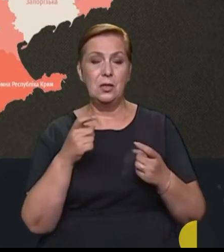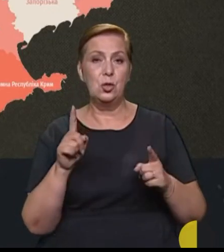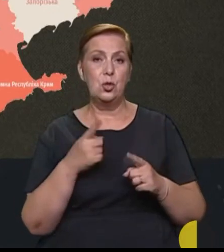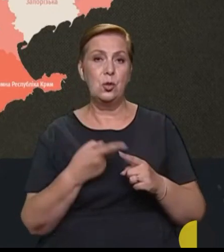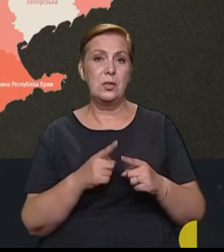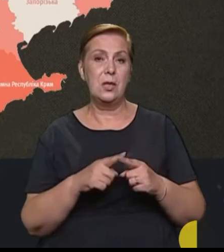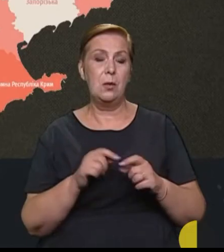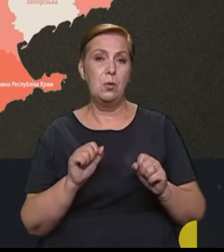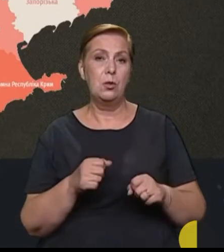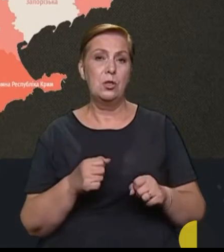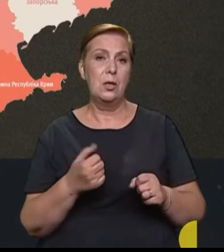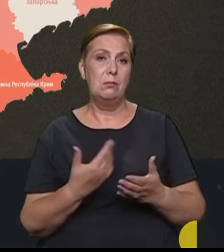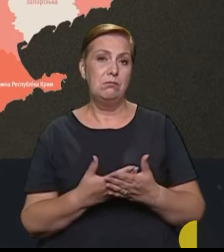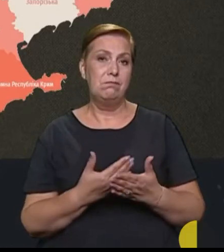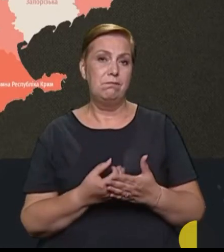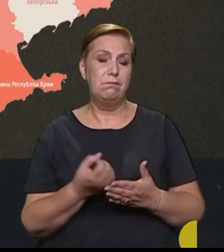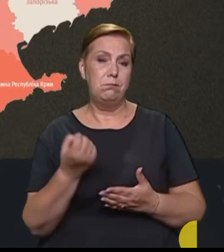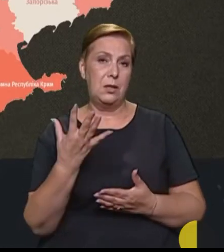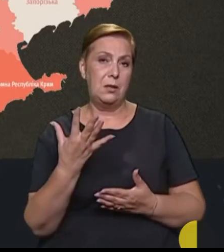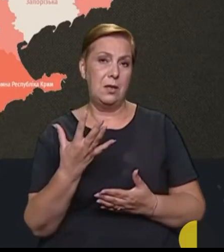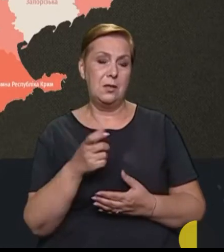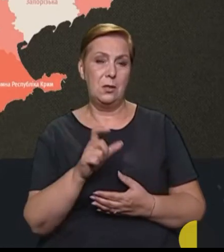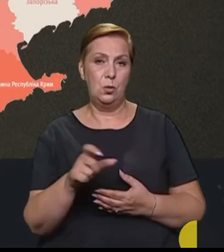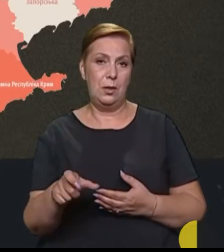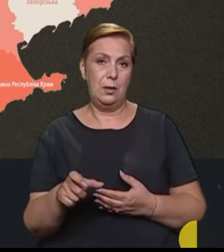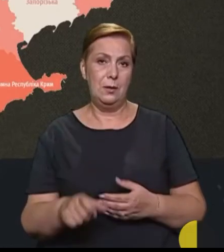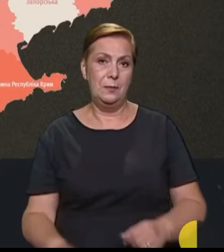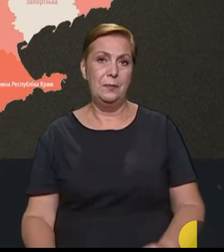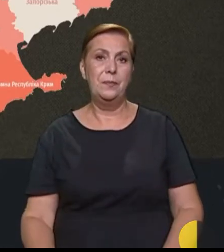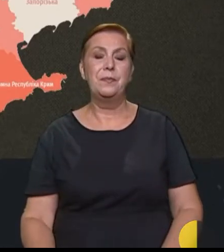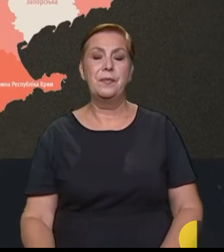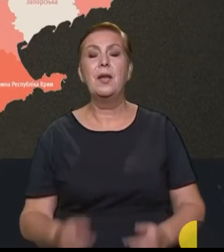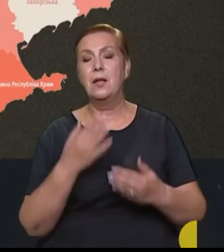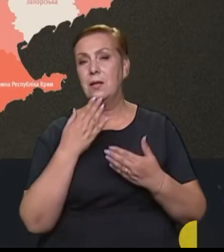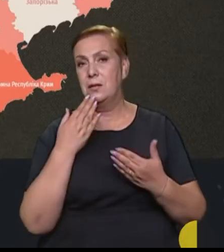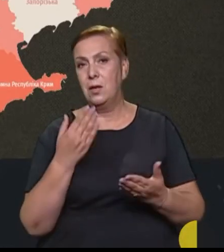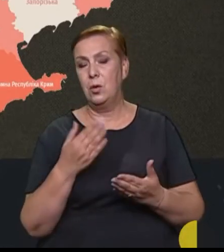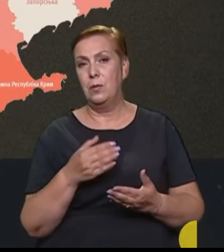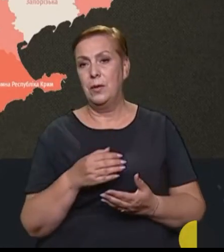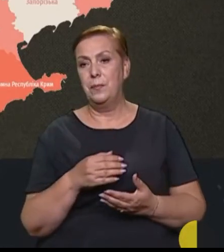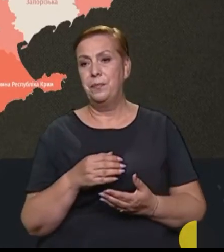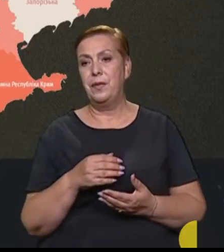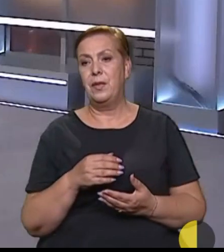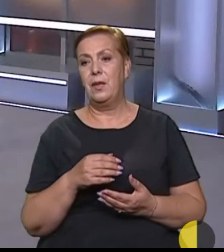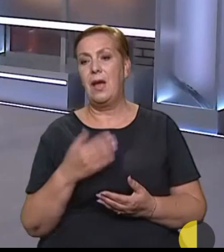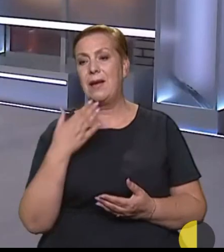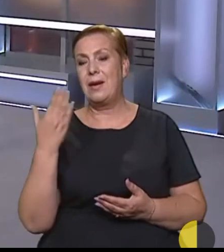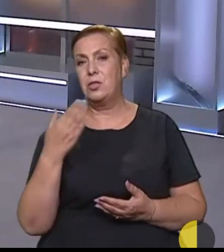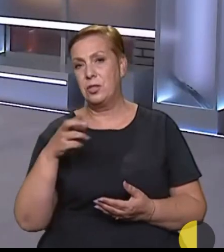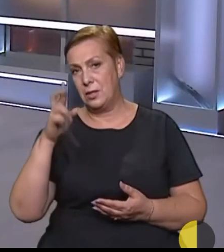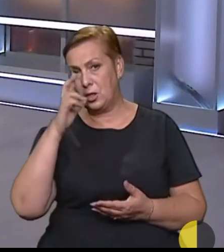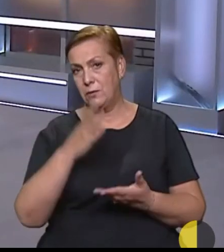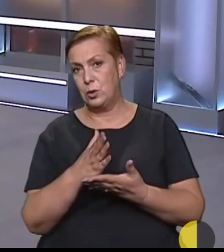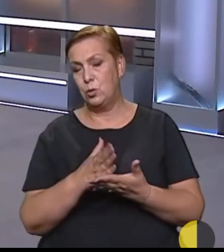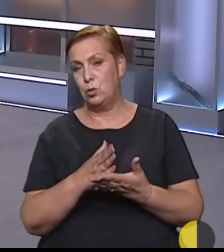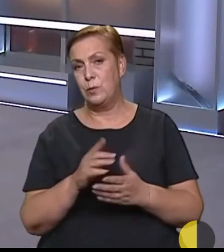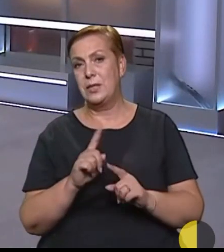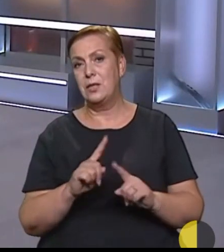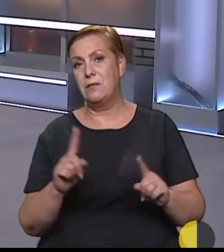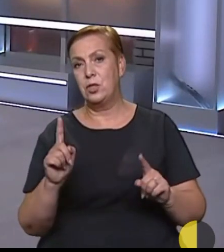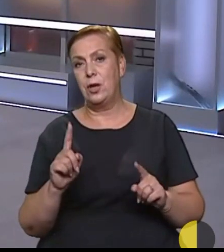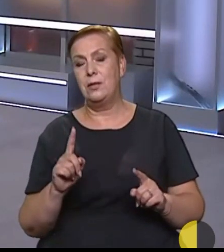бути приблизно 15 людей. Дякуємо дуже. Олександр Хорунджий, речник державної служби з